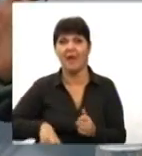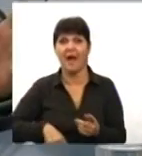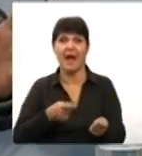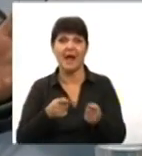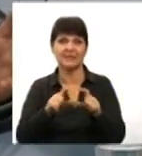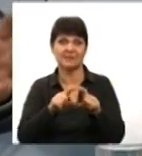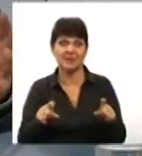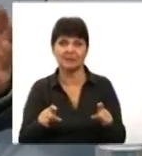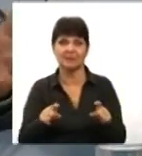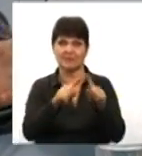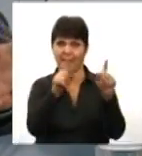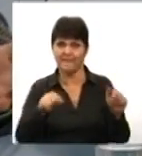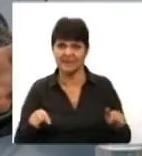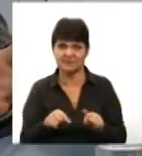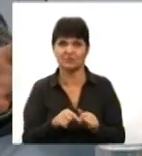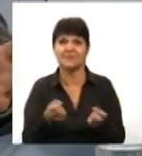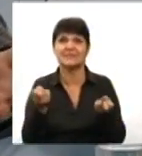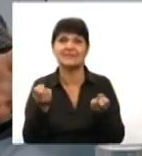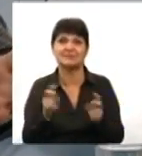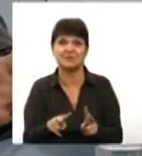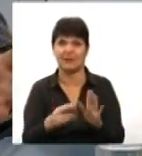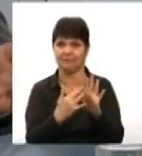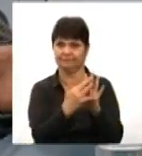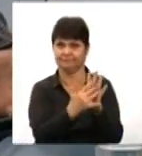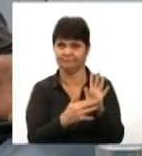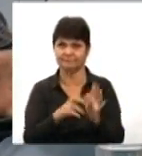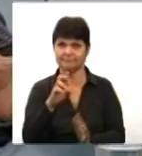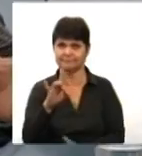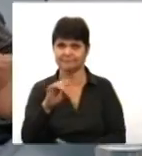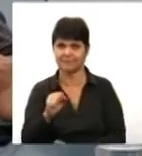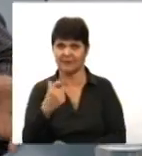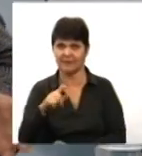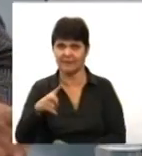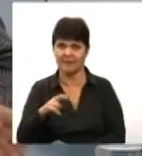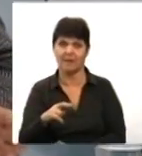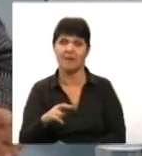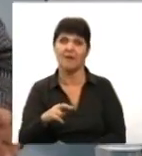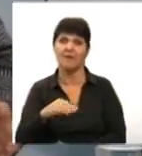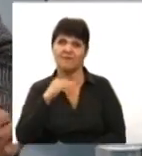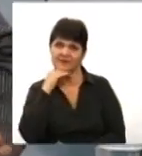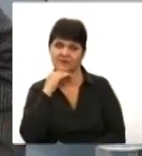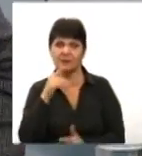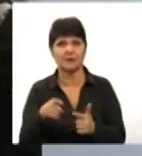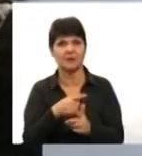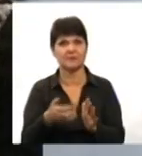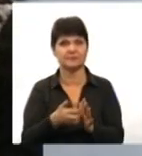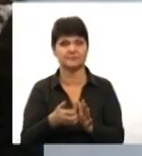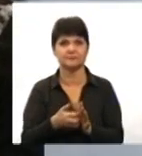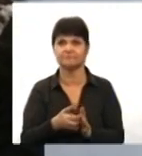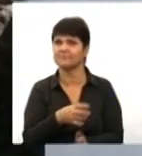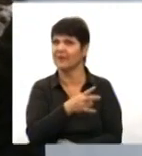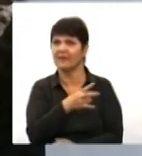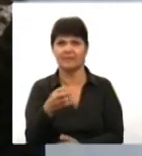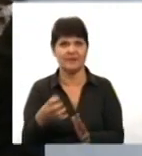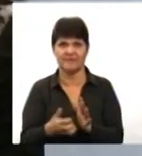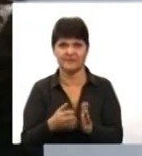табличками із спеціальним шрифтом Брайля? Чи їх вистачає чи не вистачає в місті? Їх не вистачає,